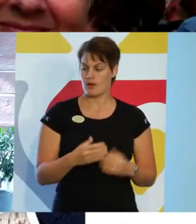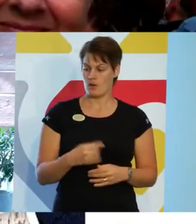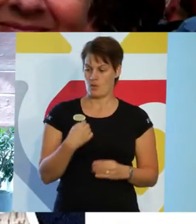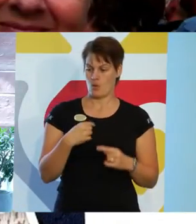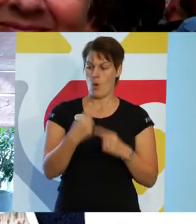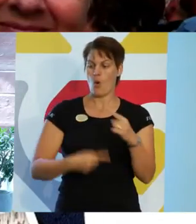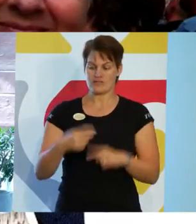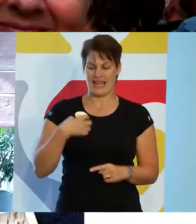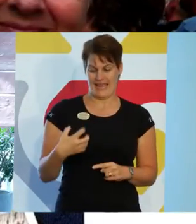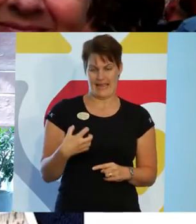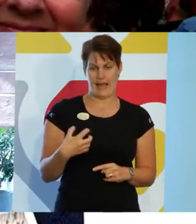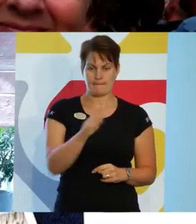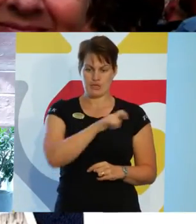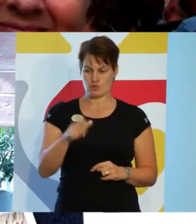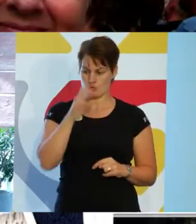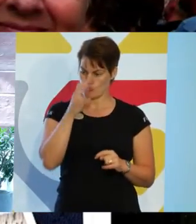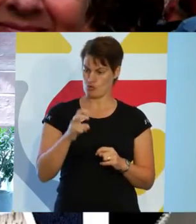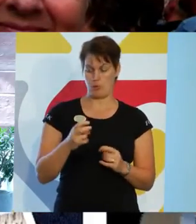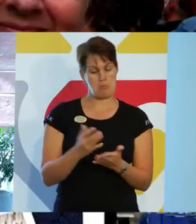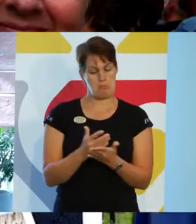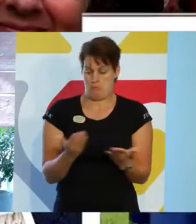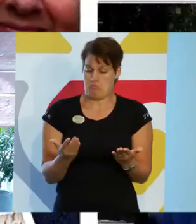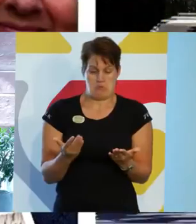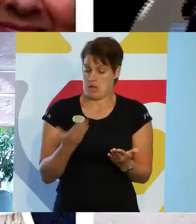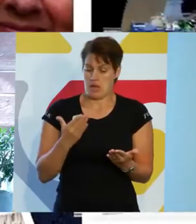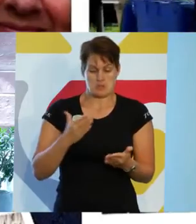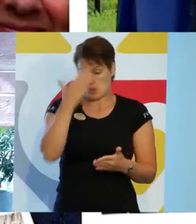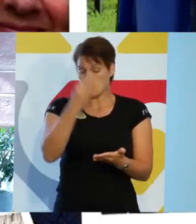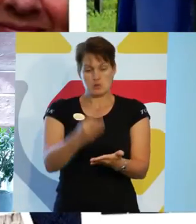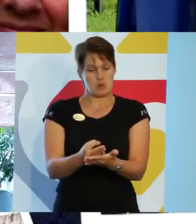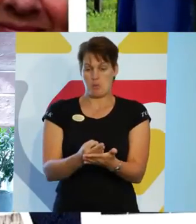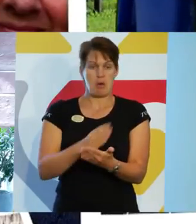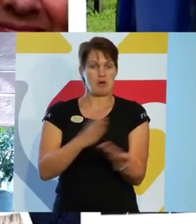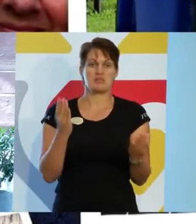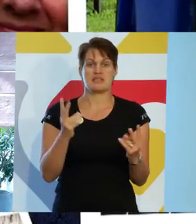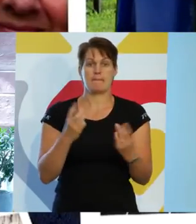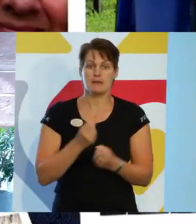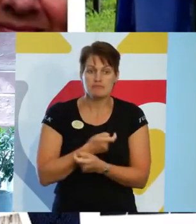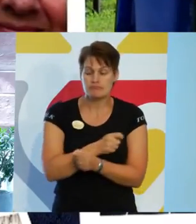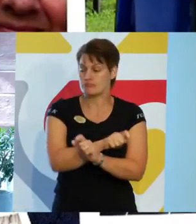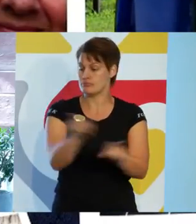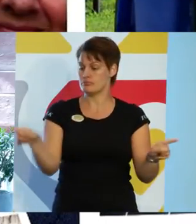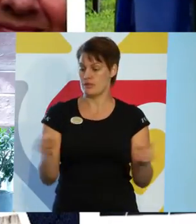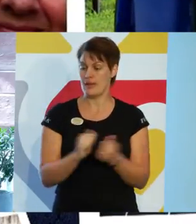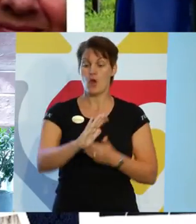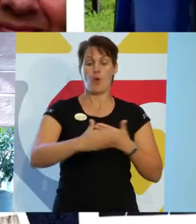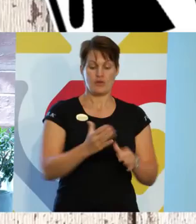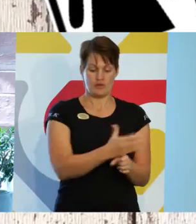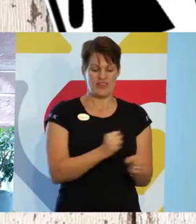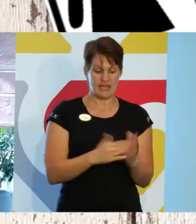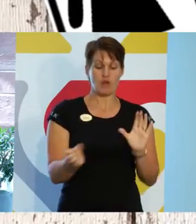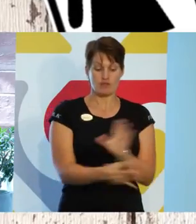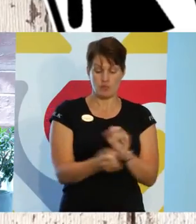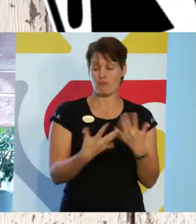förbrukade. Och återvinning av kunskap hade inte nått samma genomslagskraft som återvinning av sopor.